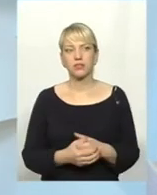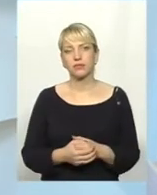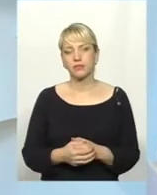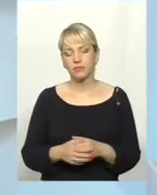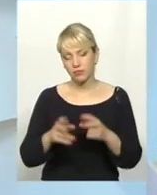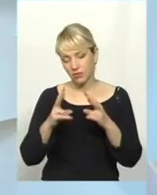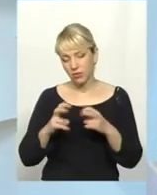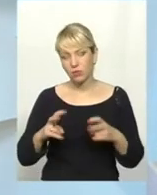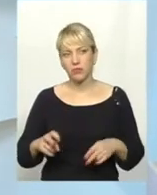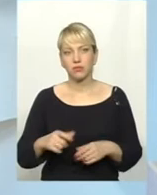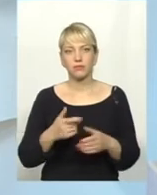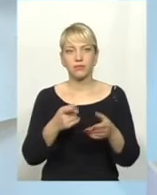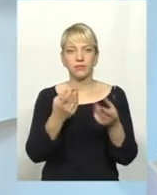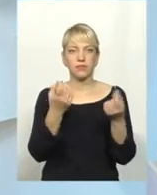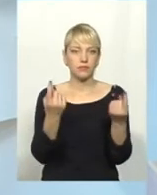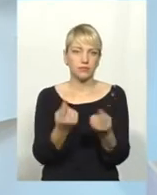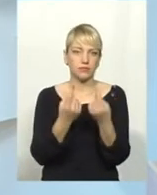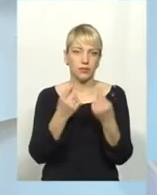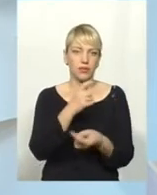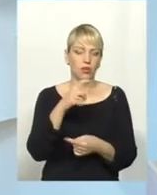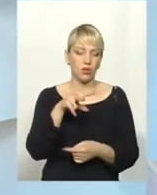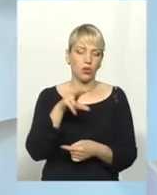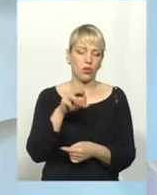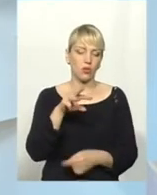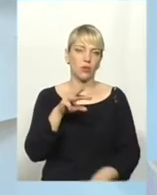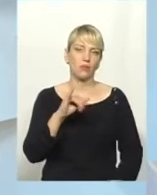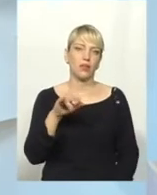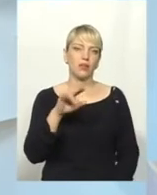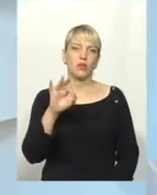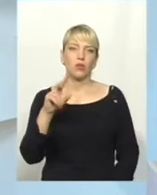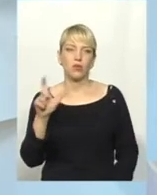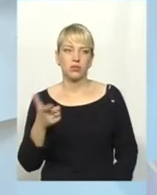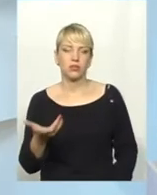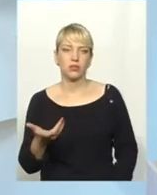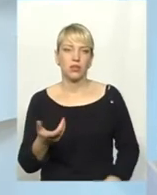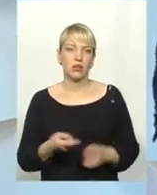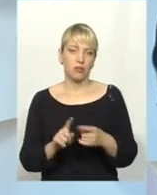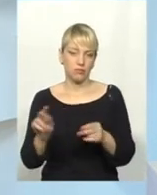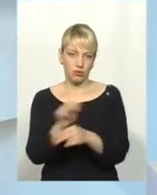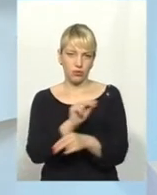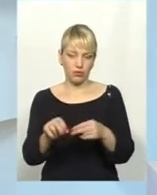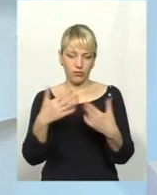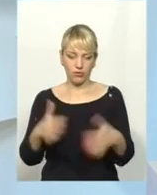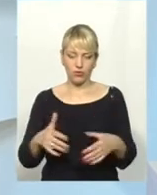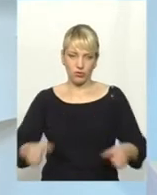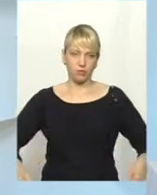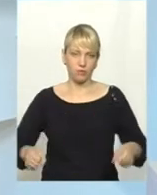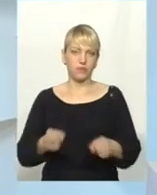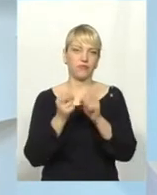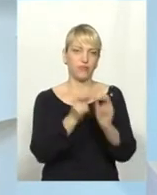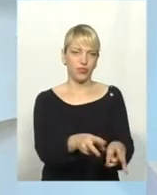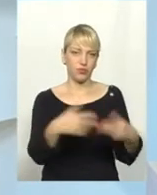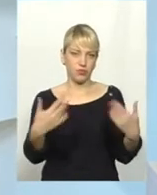Обстежили, хламідіоз, добре полікували. Все, викинули ці потики. Тому це явище є, воно